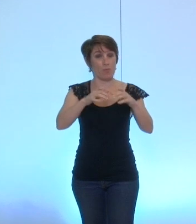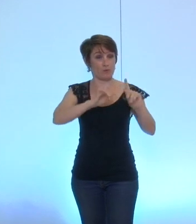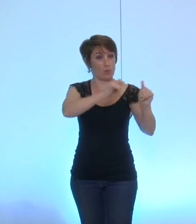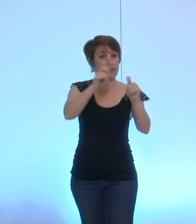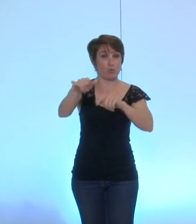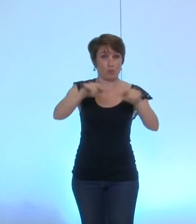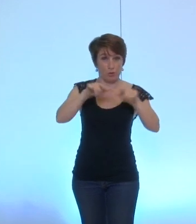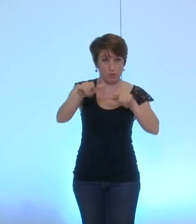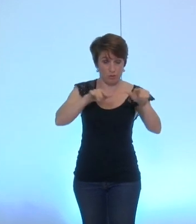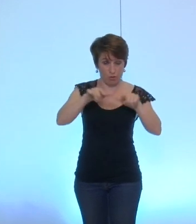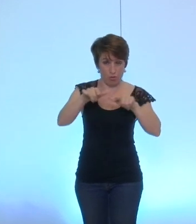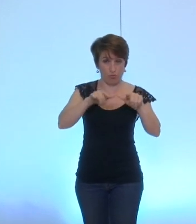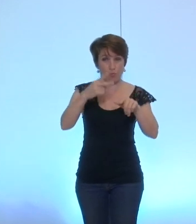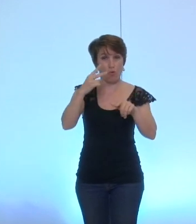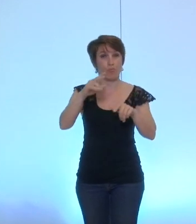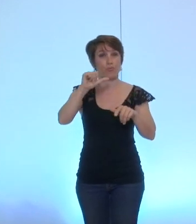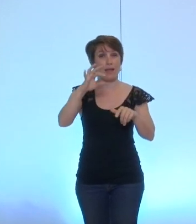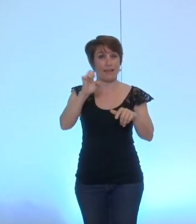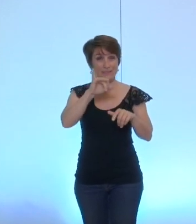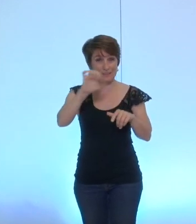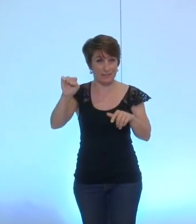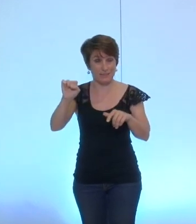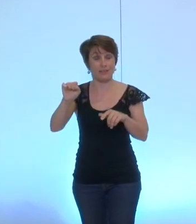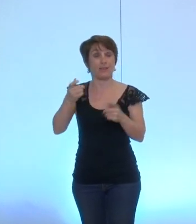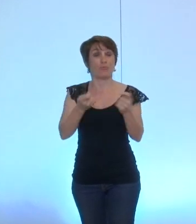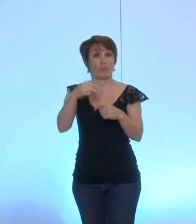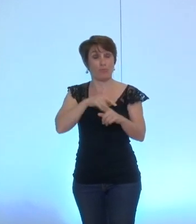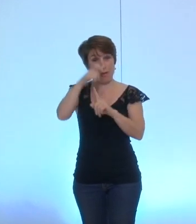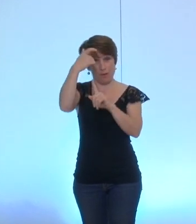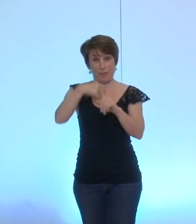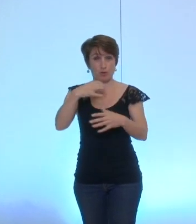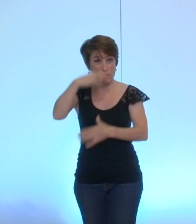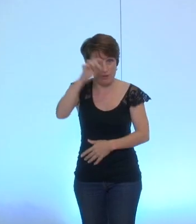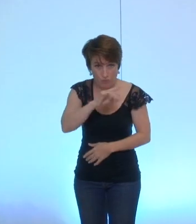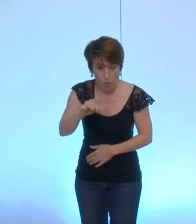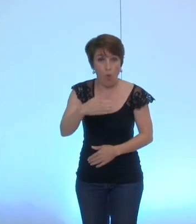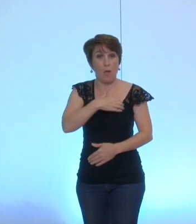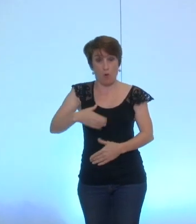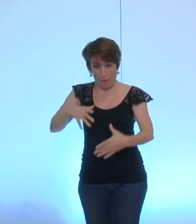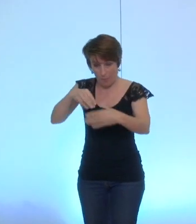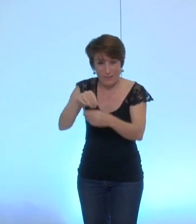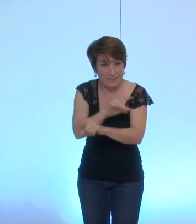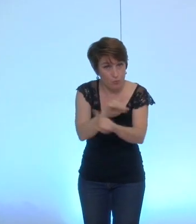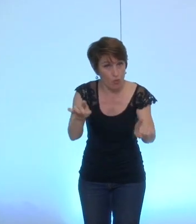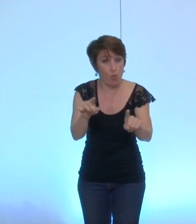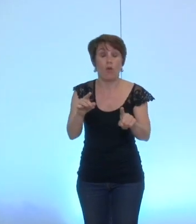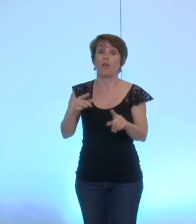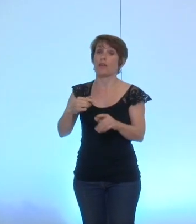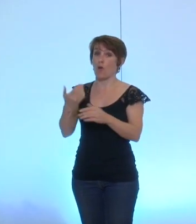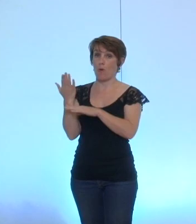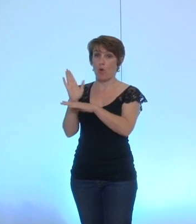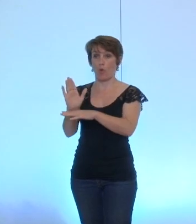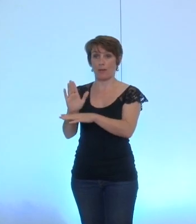logements du bailleur social actif de la ville que le maire n'est pas présent dans cette commission et que j'ai même nommé mon représentant